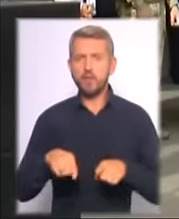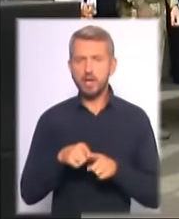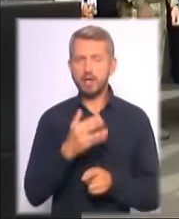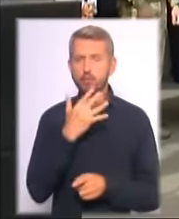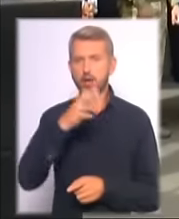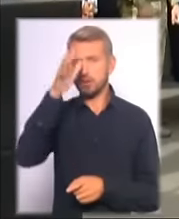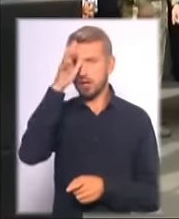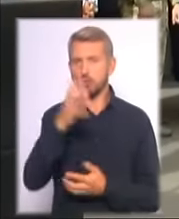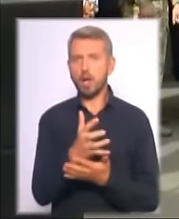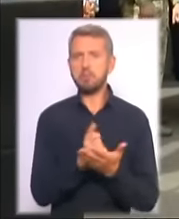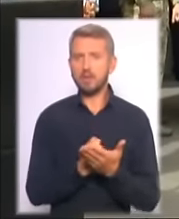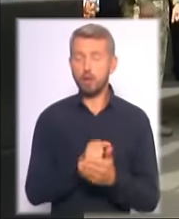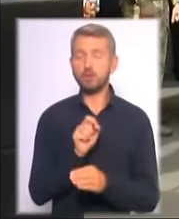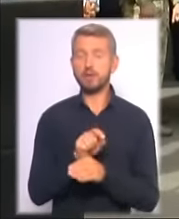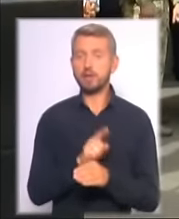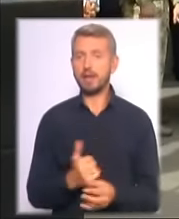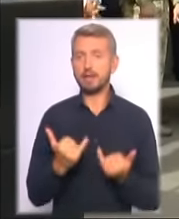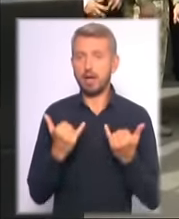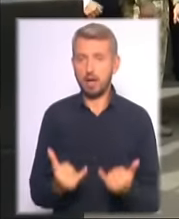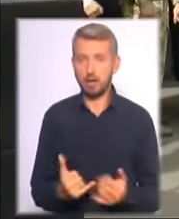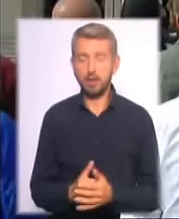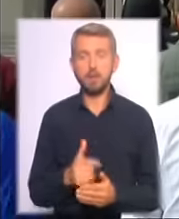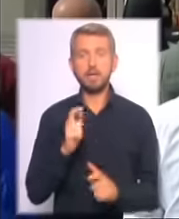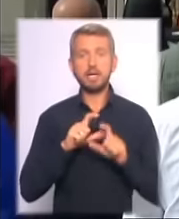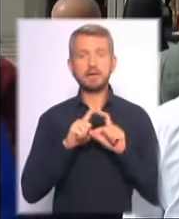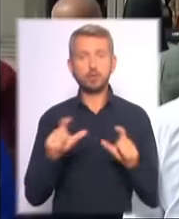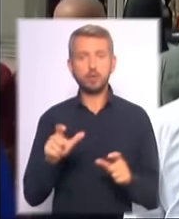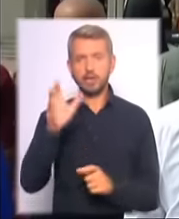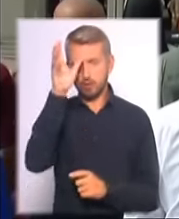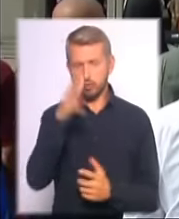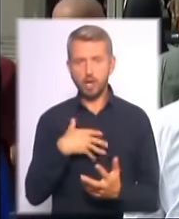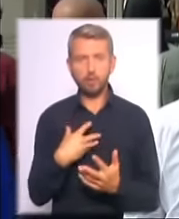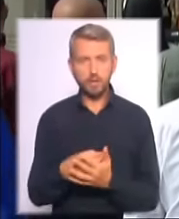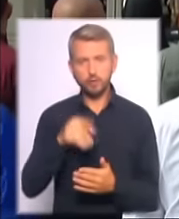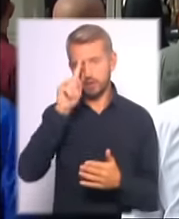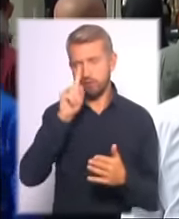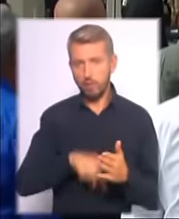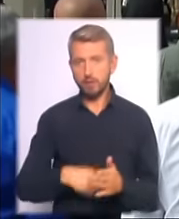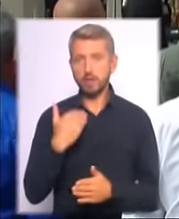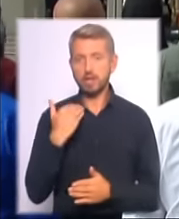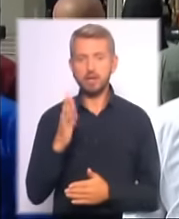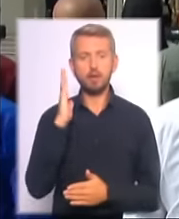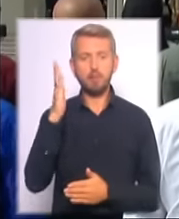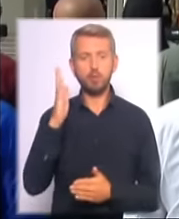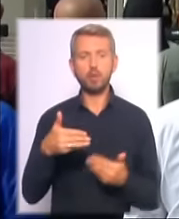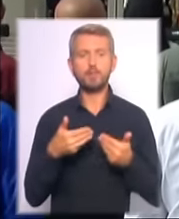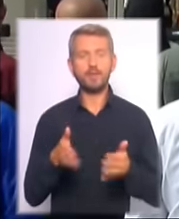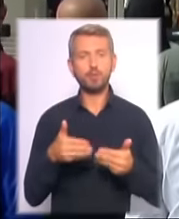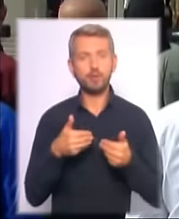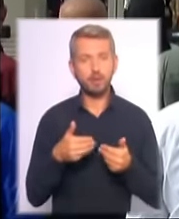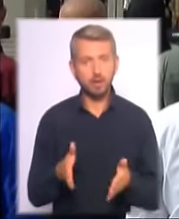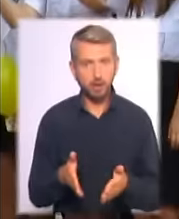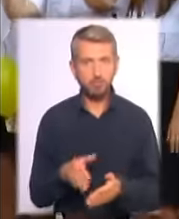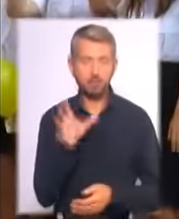капіталу – завдання нагальне. В Інституті інтелектуальної власності впевнені, їхнім майбутнім випускникам це під